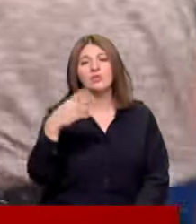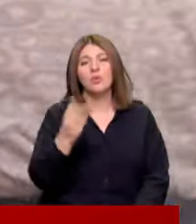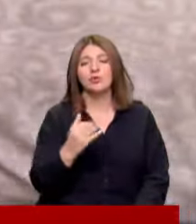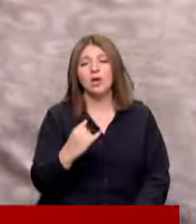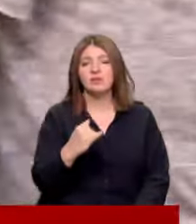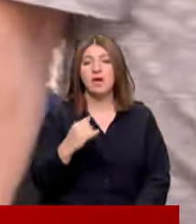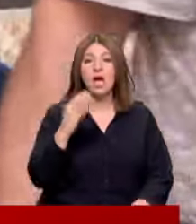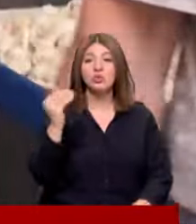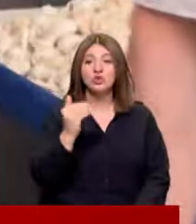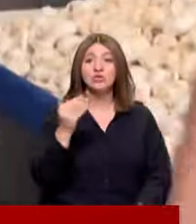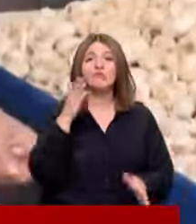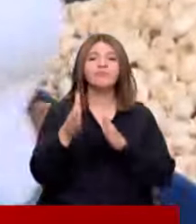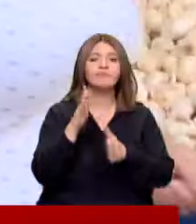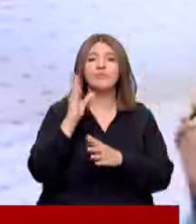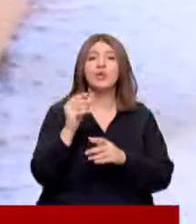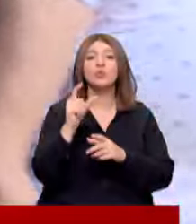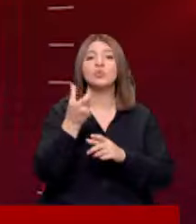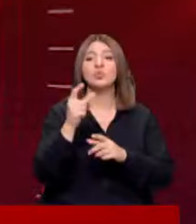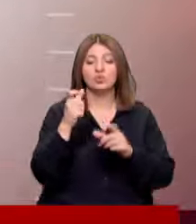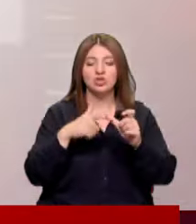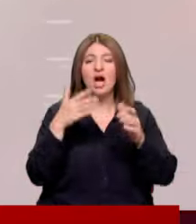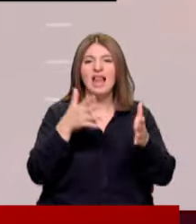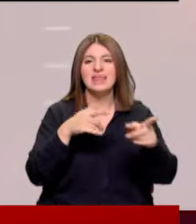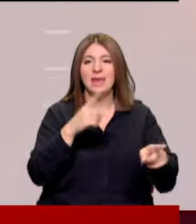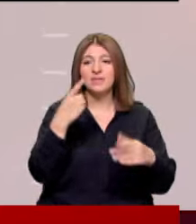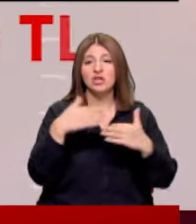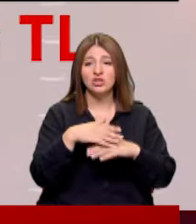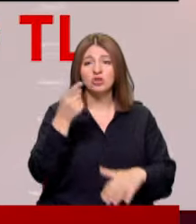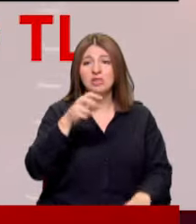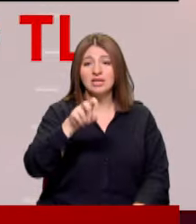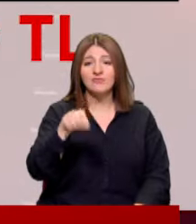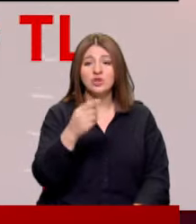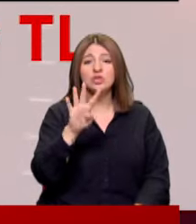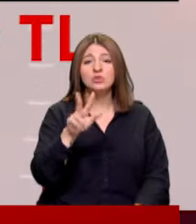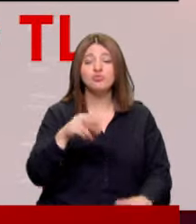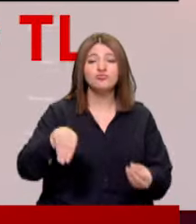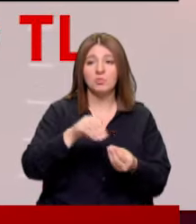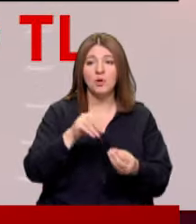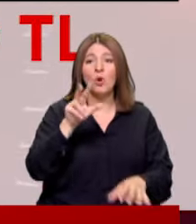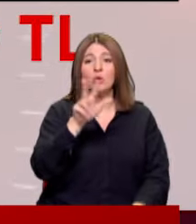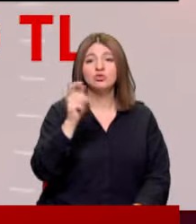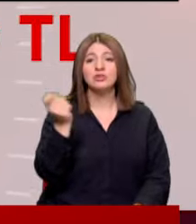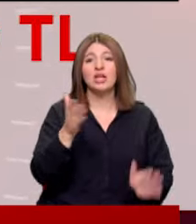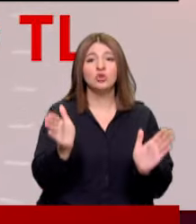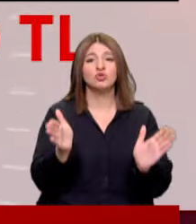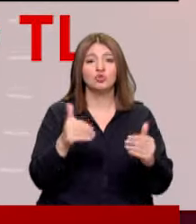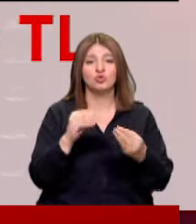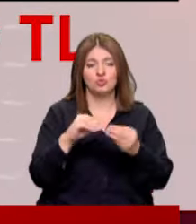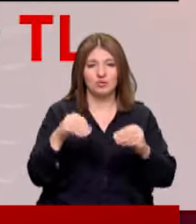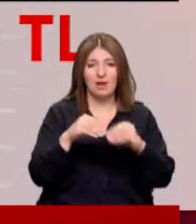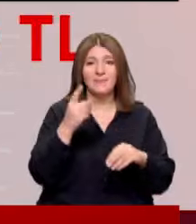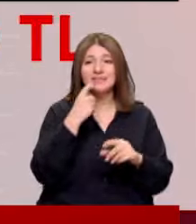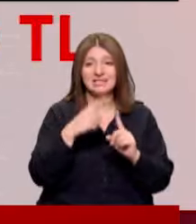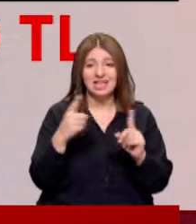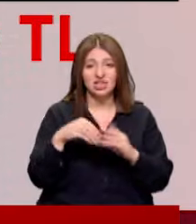Ankara'nın en ucuz ve uğrak adresi ulus halinde Bir gecede %8,43 zamlandı 30'lu yumurtanın kolisi Bir